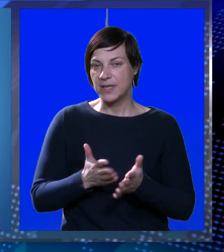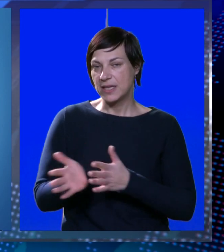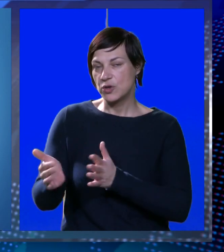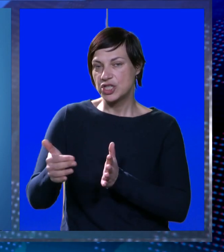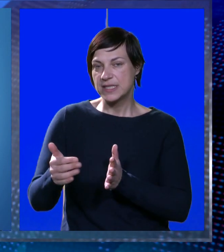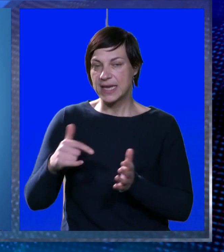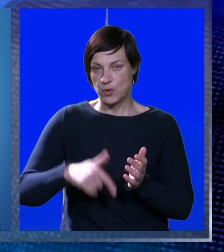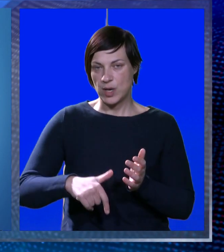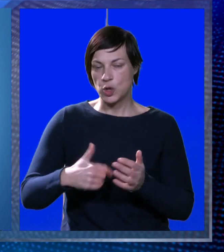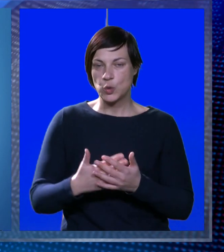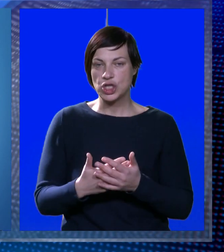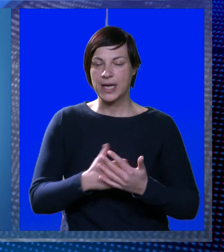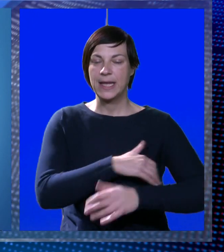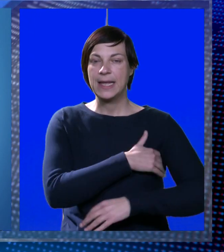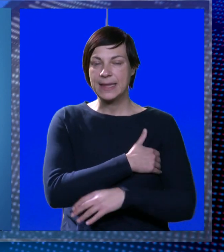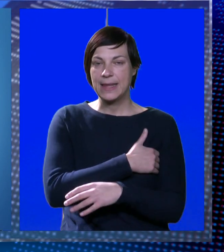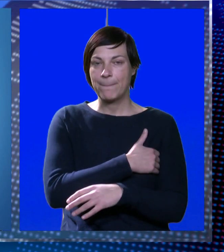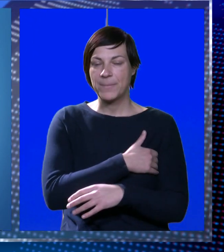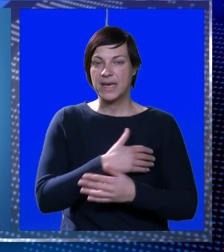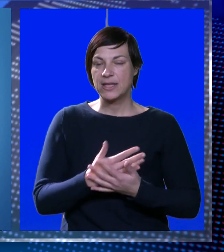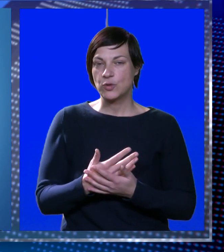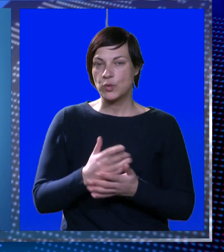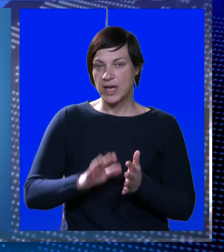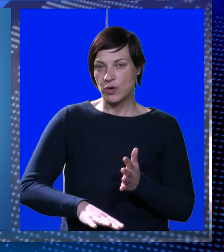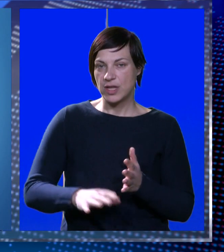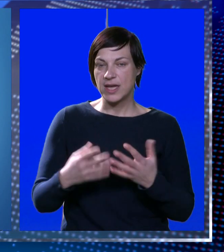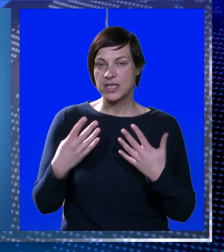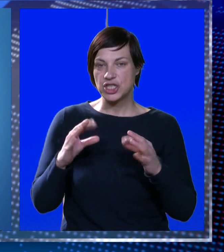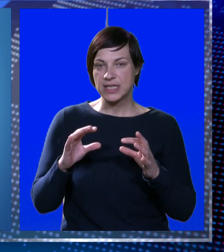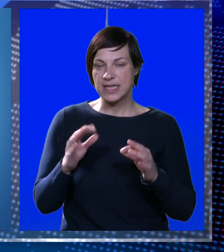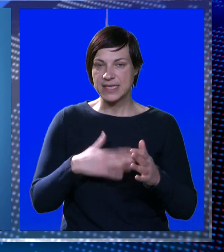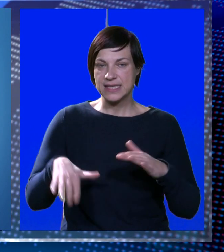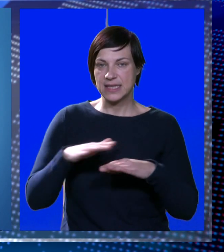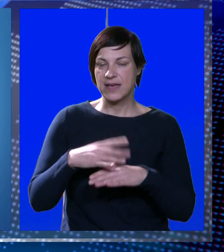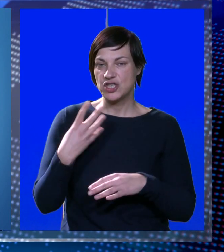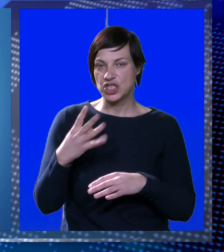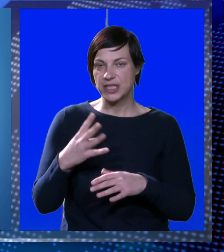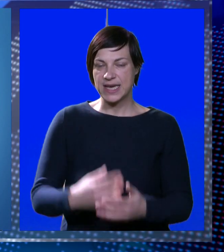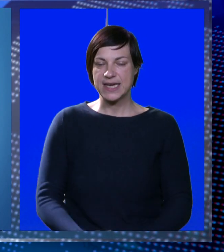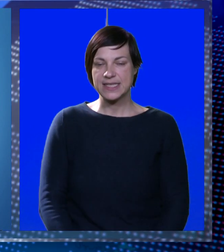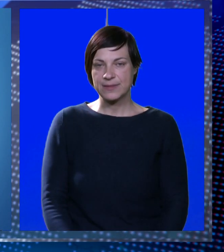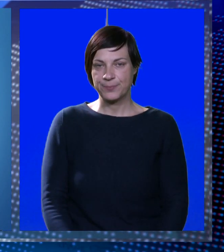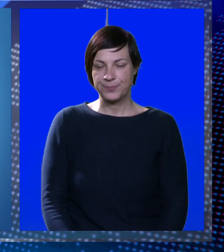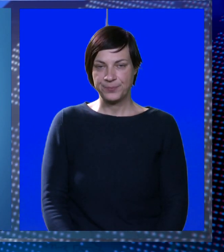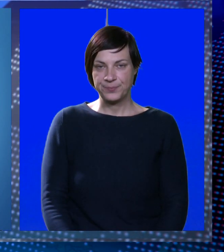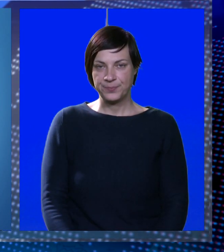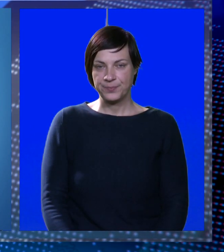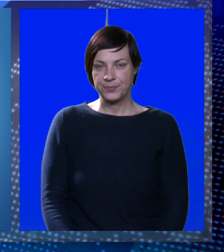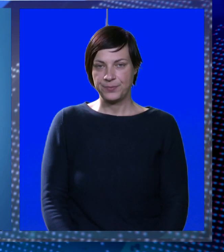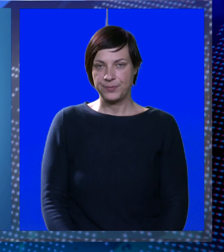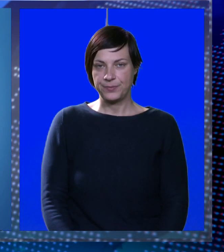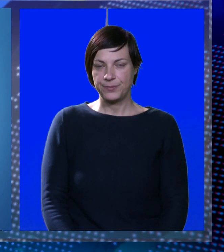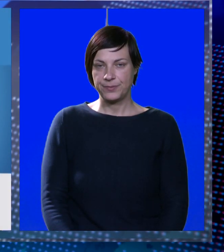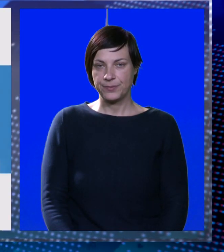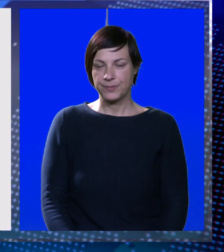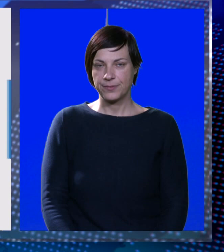vjetar koji će skrenuti na južni. Temperature će se kretati od najnižih 10 do najviših 14 celzijevi stupnjeva.